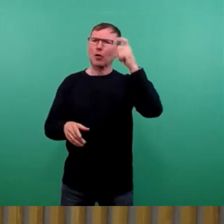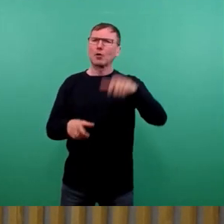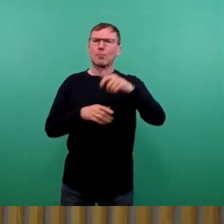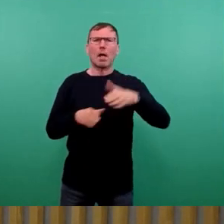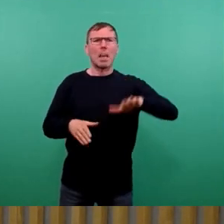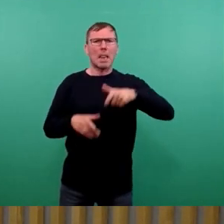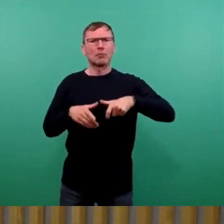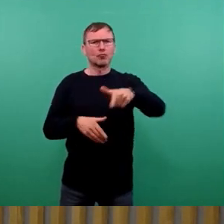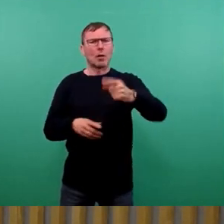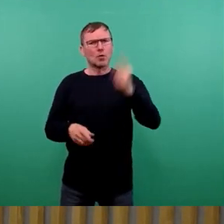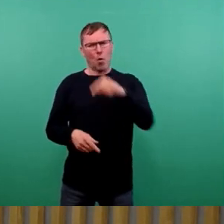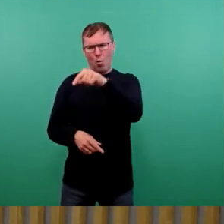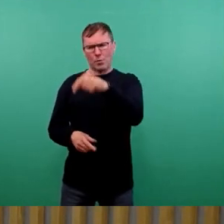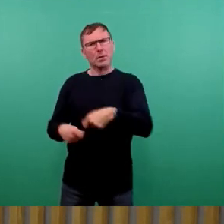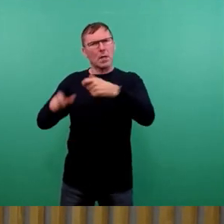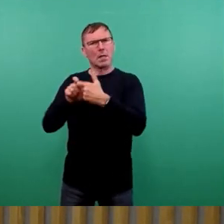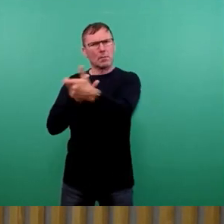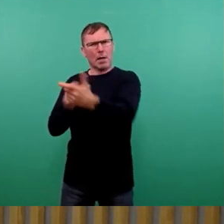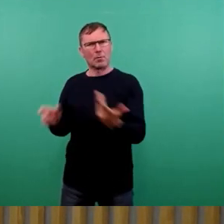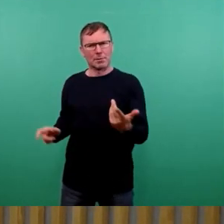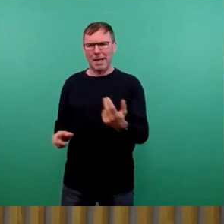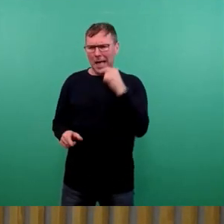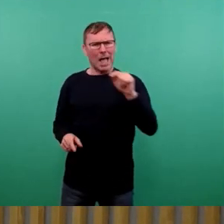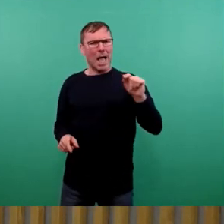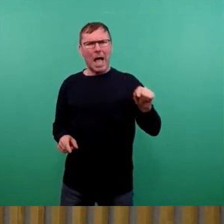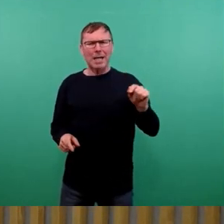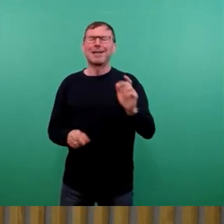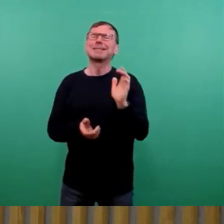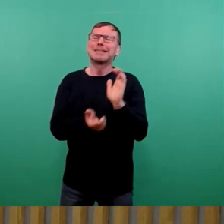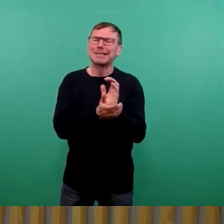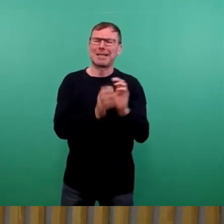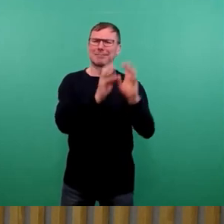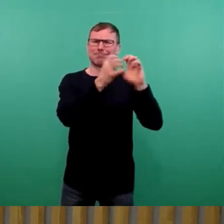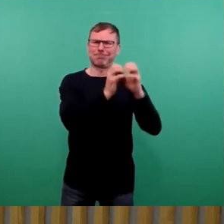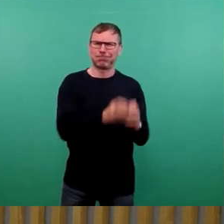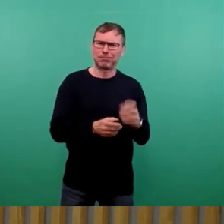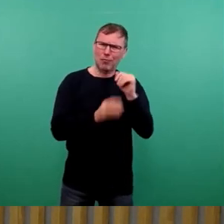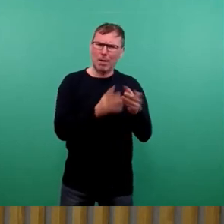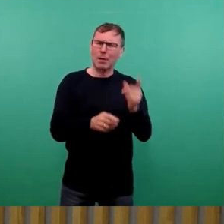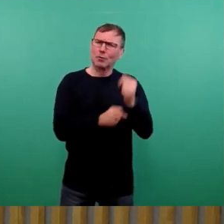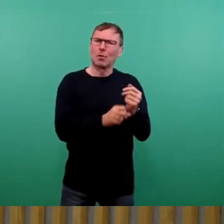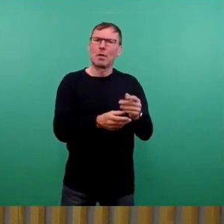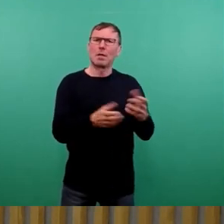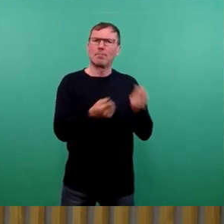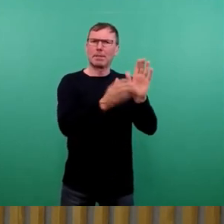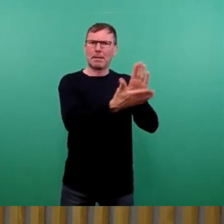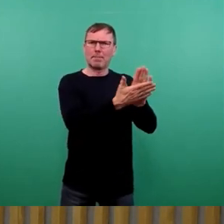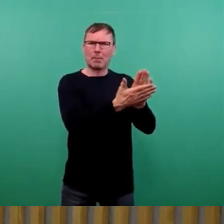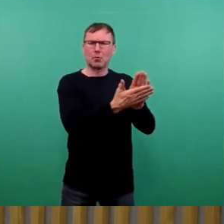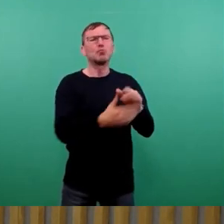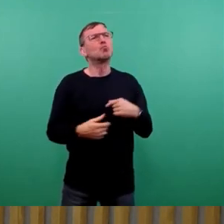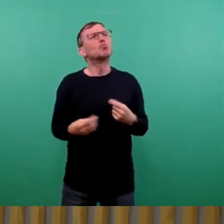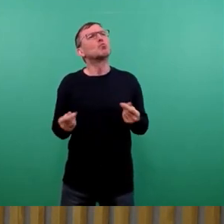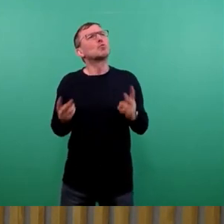100 stehen wird. Bis dahin sollte die alte und sehr marode Schwimmhalle noch in Betrieb sein. Wir konnten davon ausgehen, weil wir im